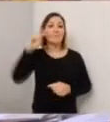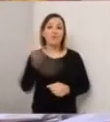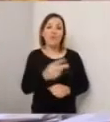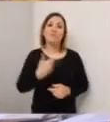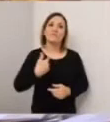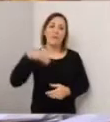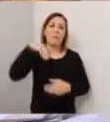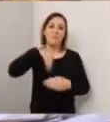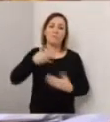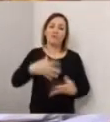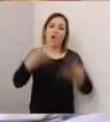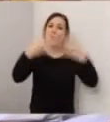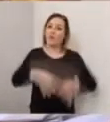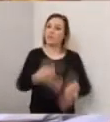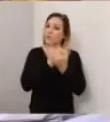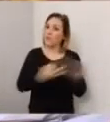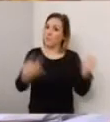maniera.